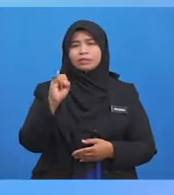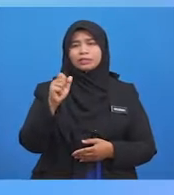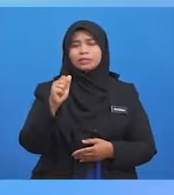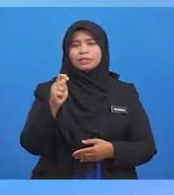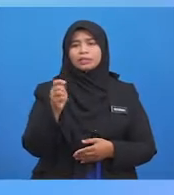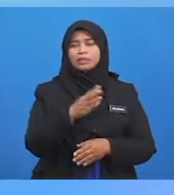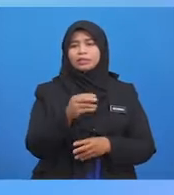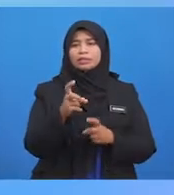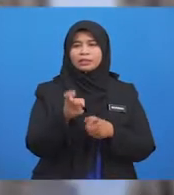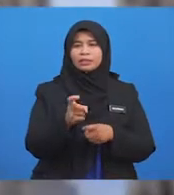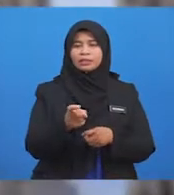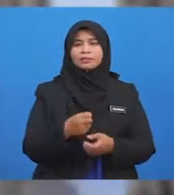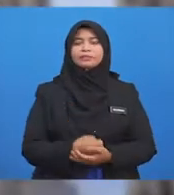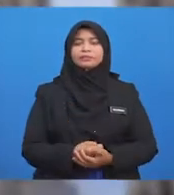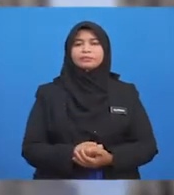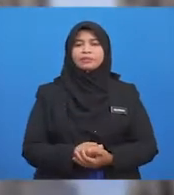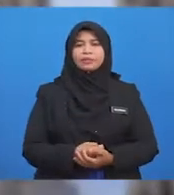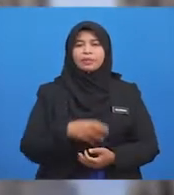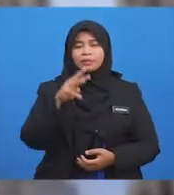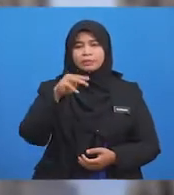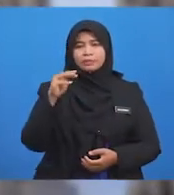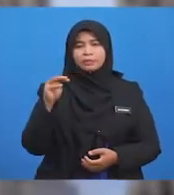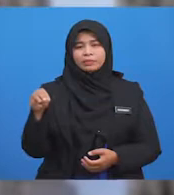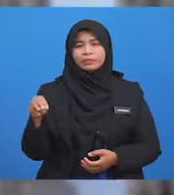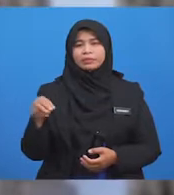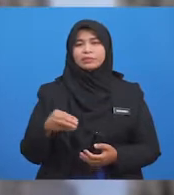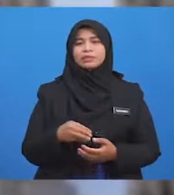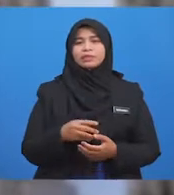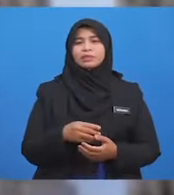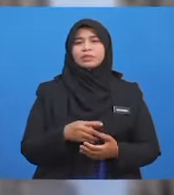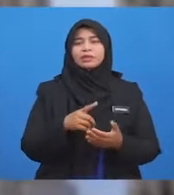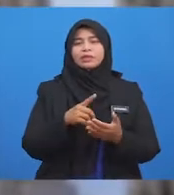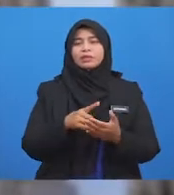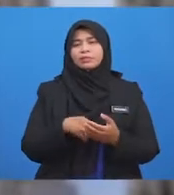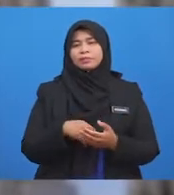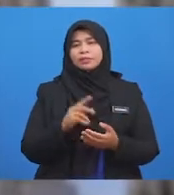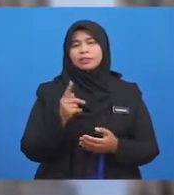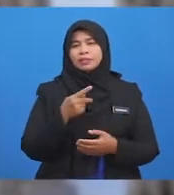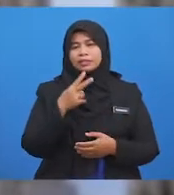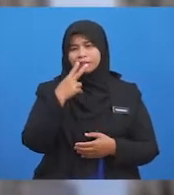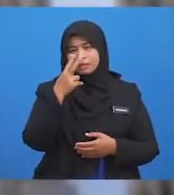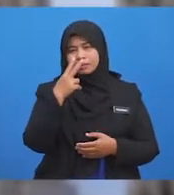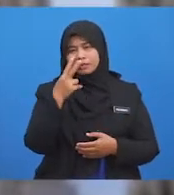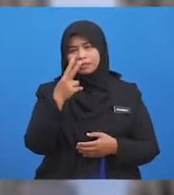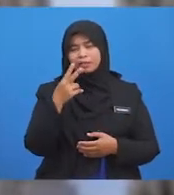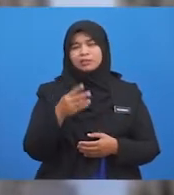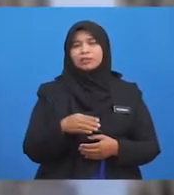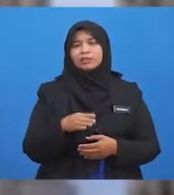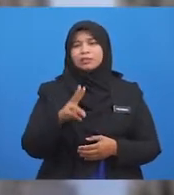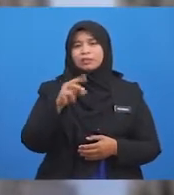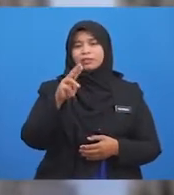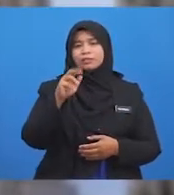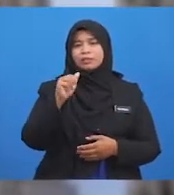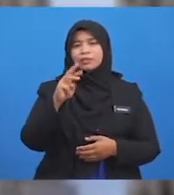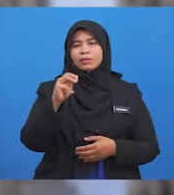Hadiah Murid-murid Sungguhkan Apabila Kita mencermati Hakikatnya Muamanan